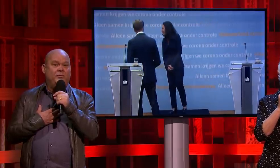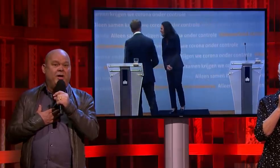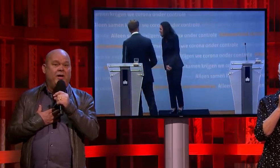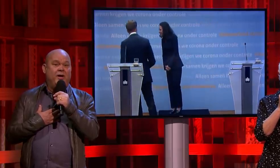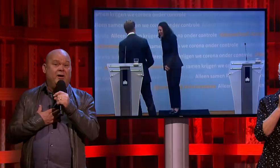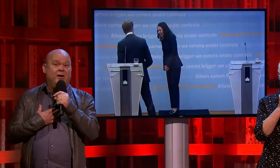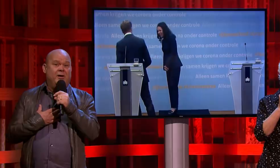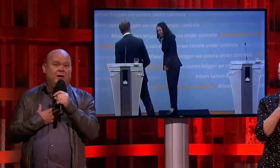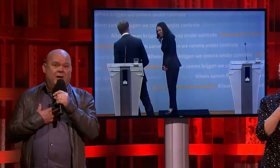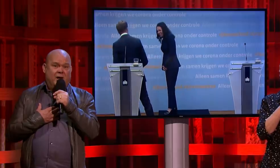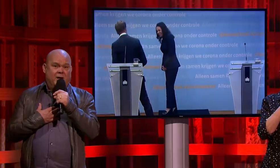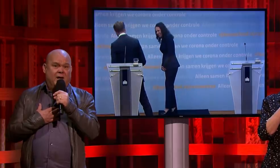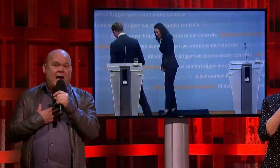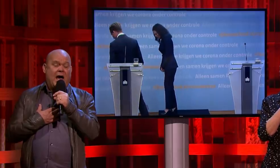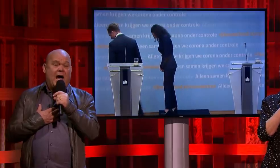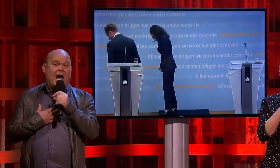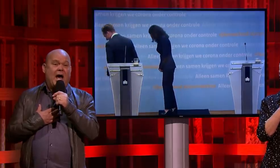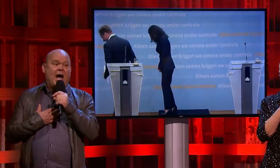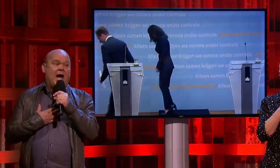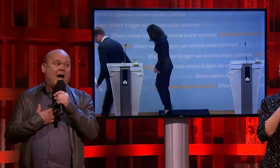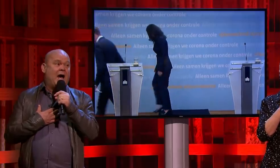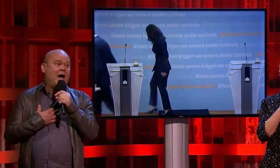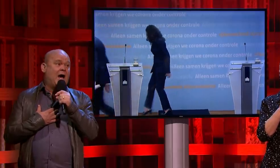En zonder jou.